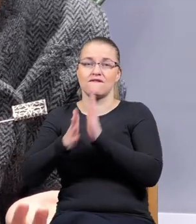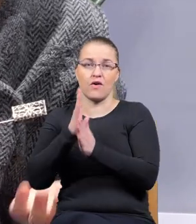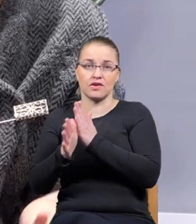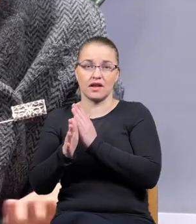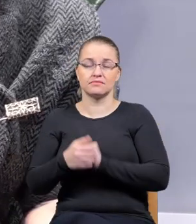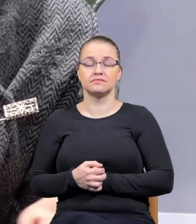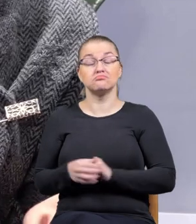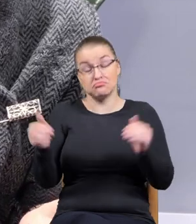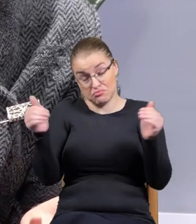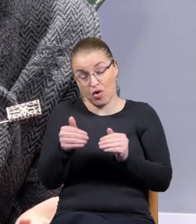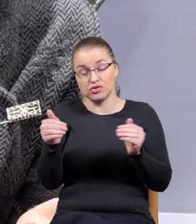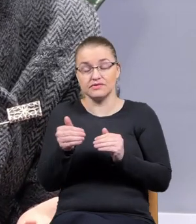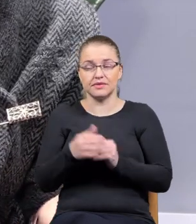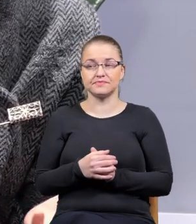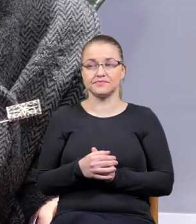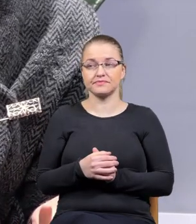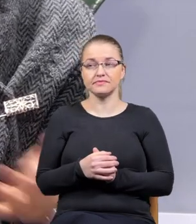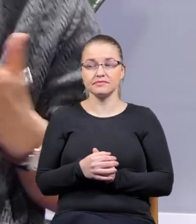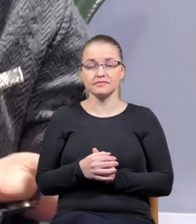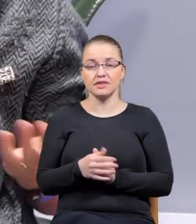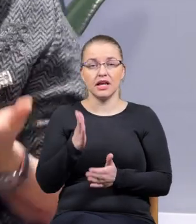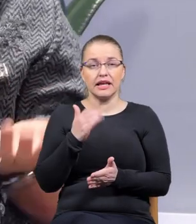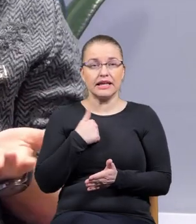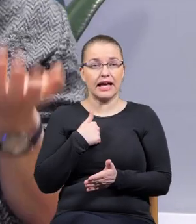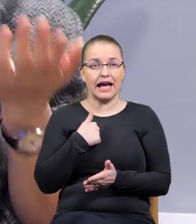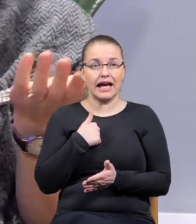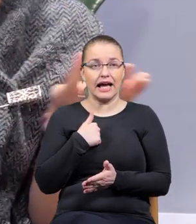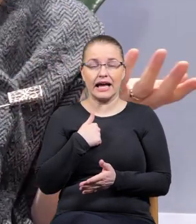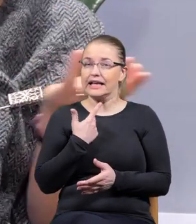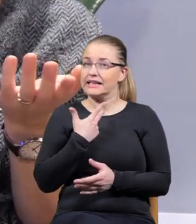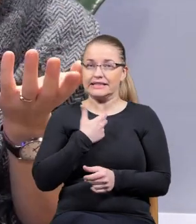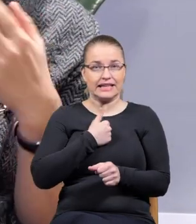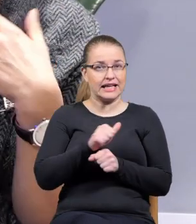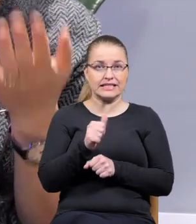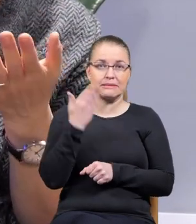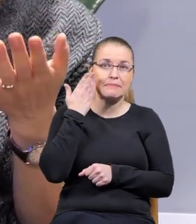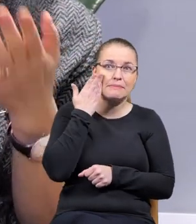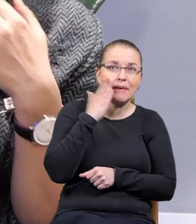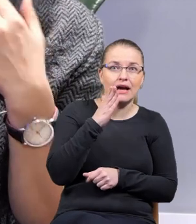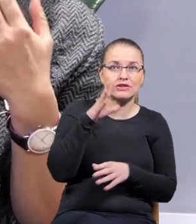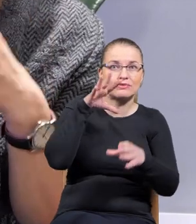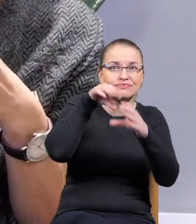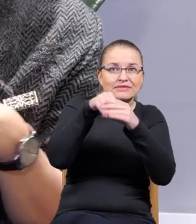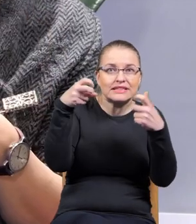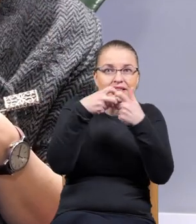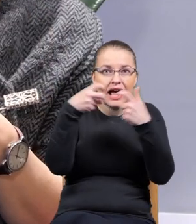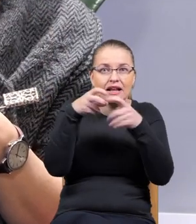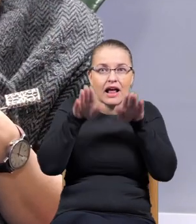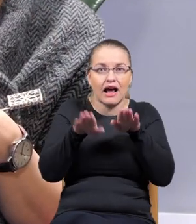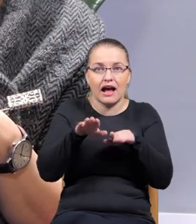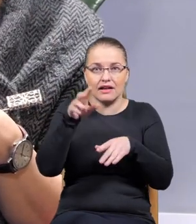Możliwe. Wiesz, ja już, ja nie jestem internetowa specjalnie, więc jakby trudno mi sobie wyobrazić, ale